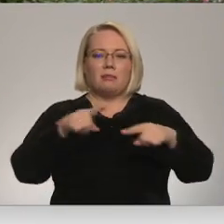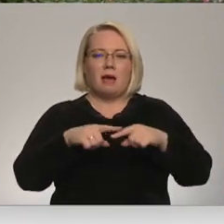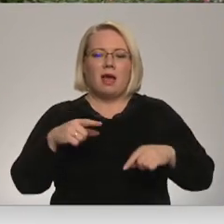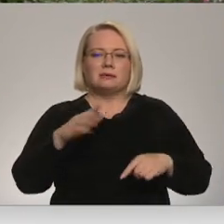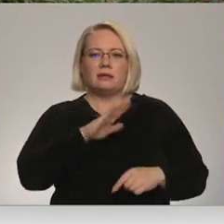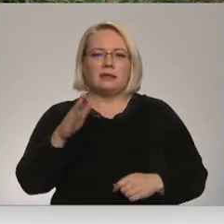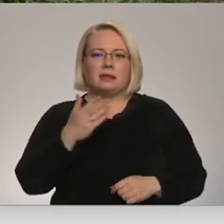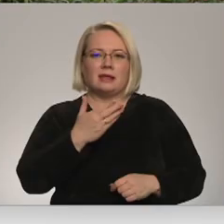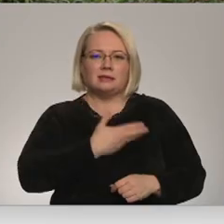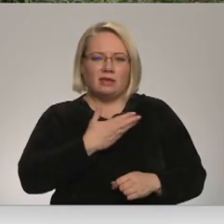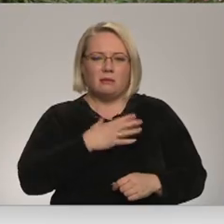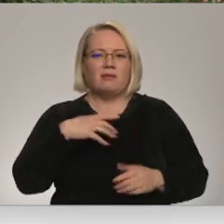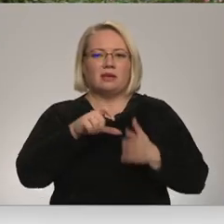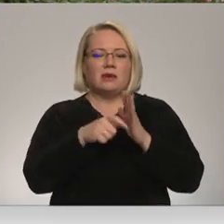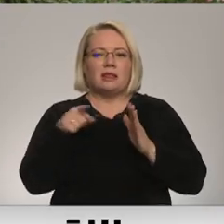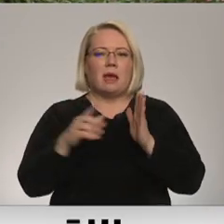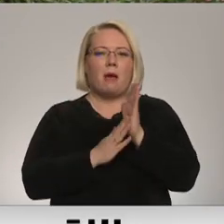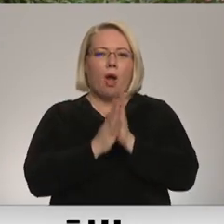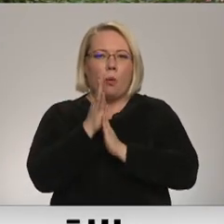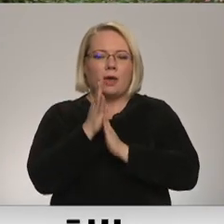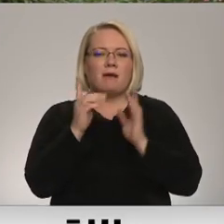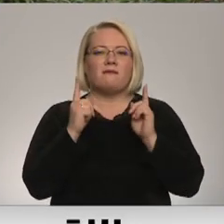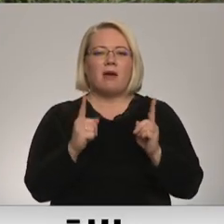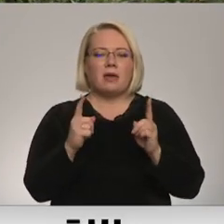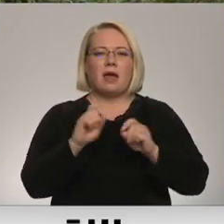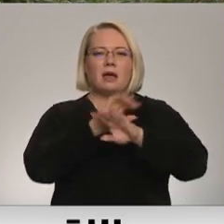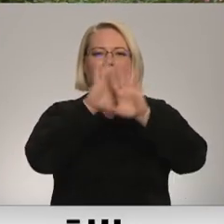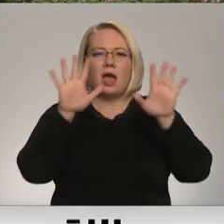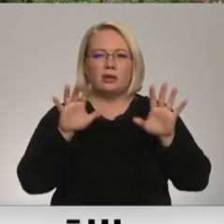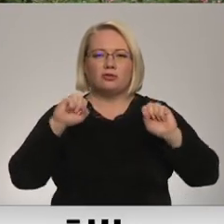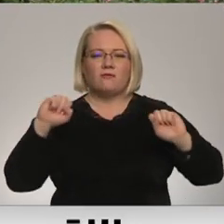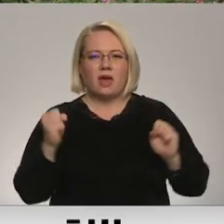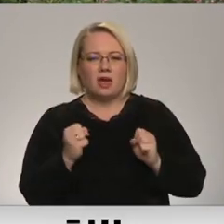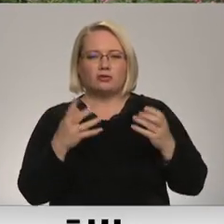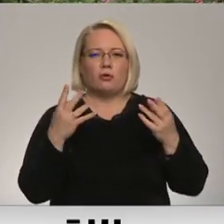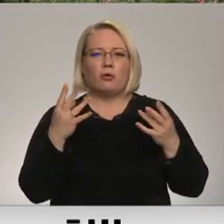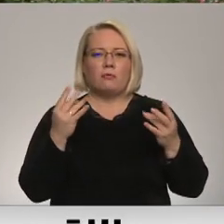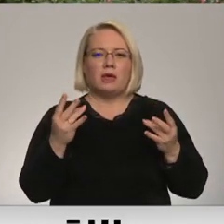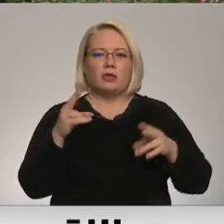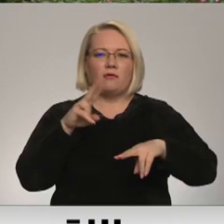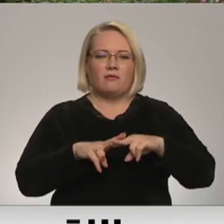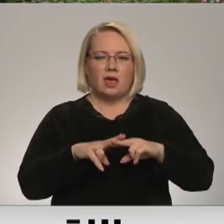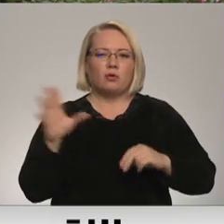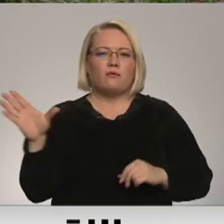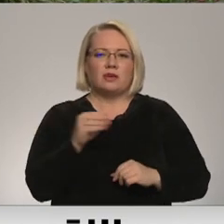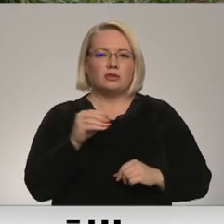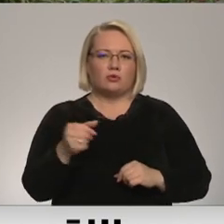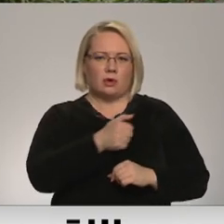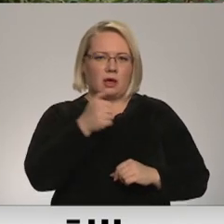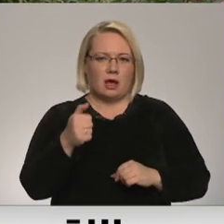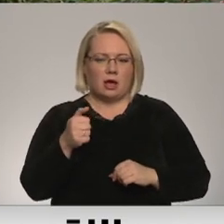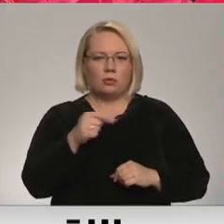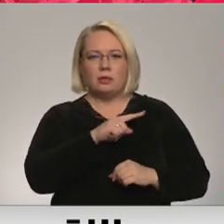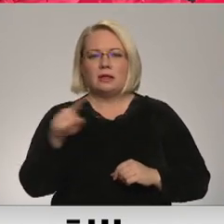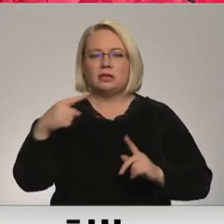vajag šiem augiem, vajag gaišu, vēsu, mitru, vietu visu gadu. Līdz plus